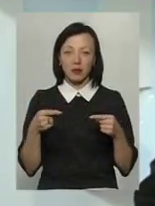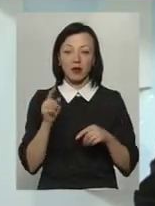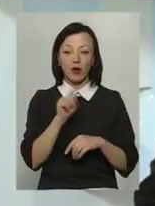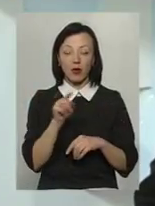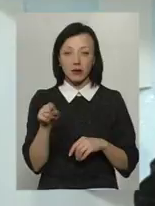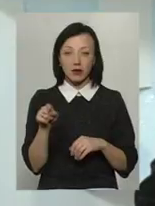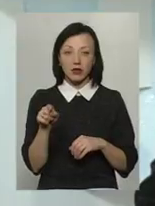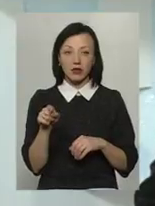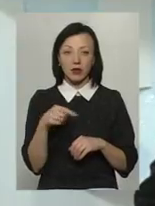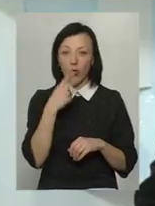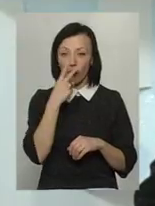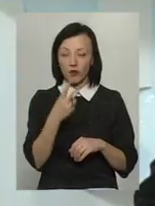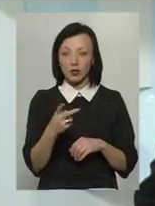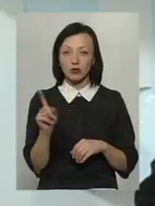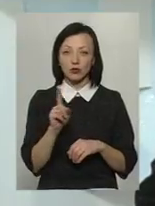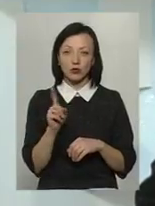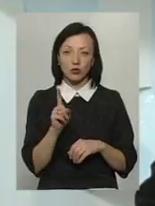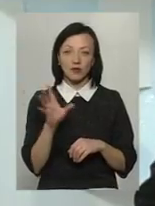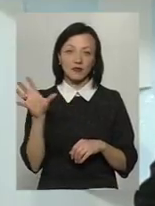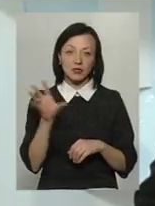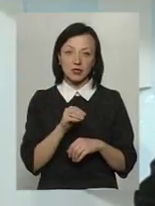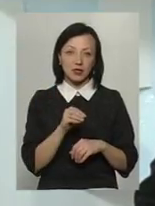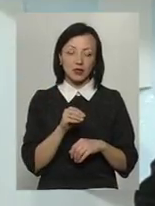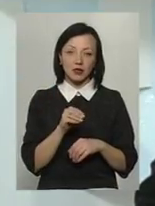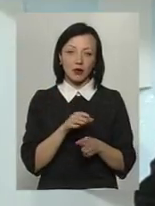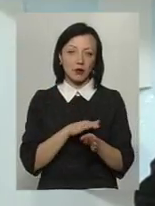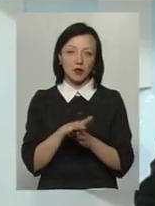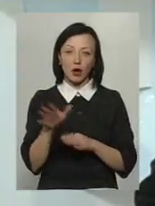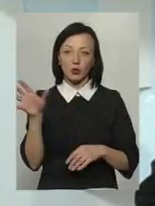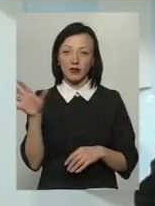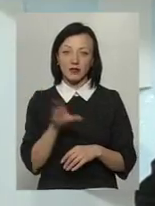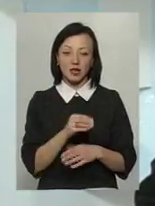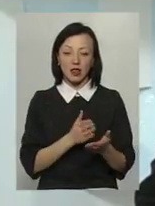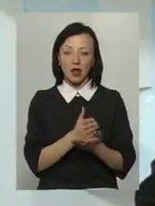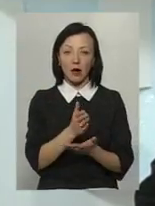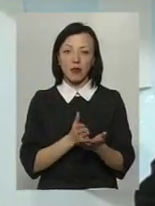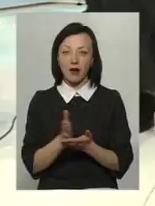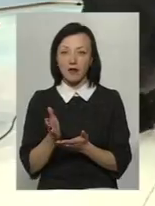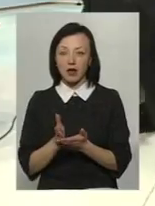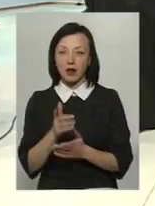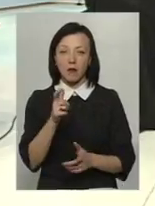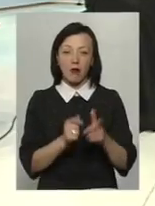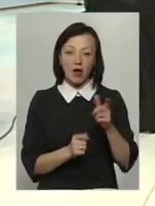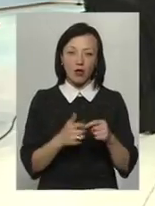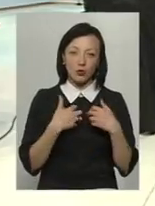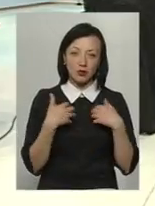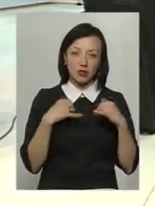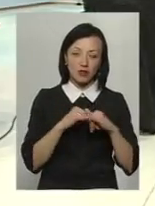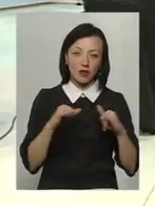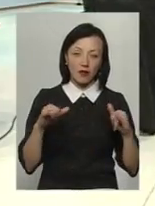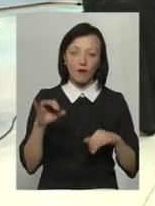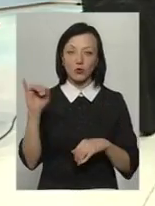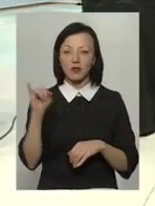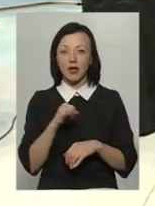Я бачив, що абсолютно всі направлення – і молочне животноводство, і